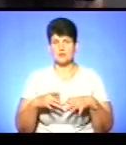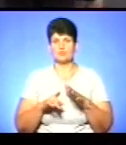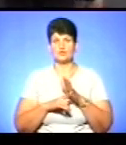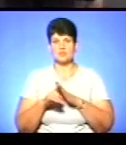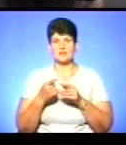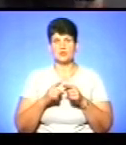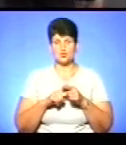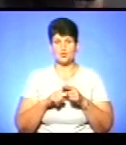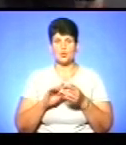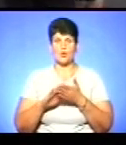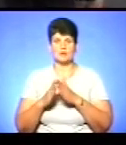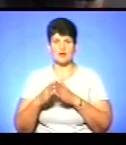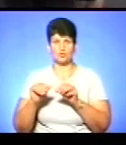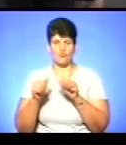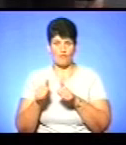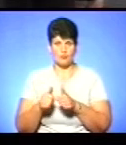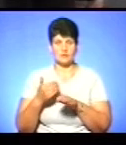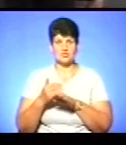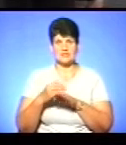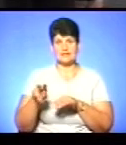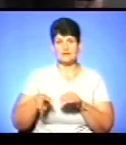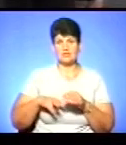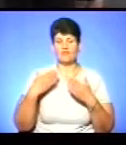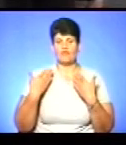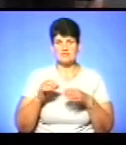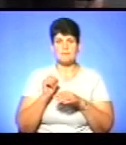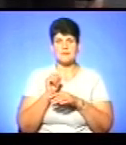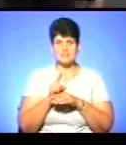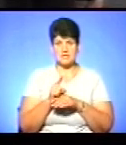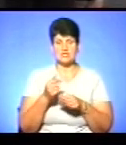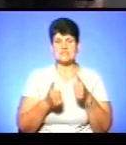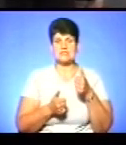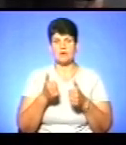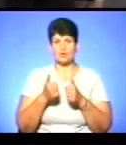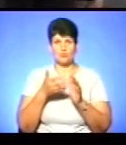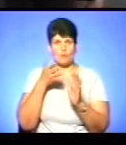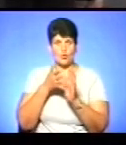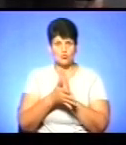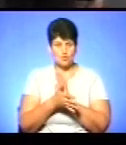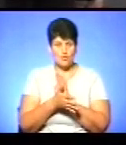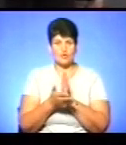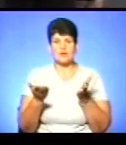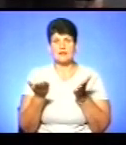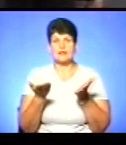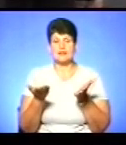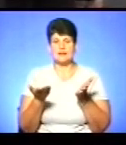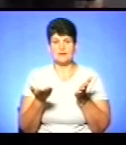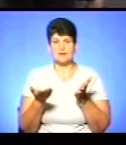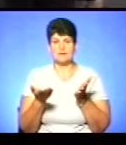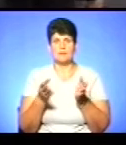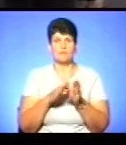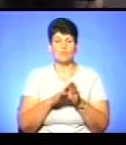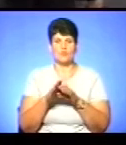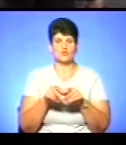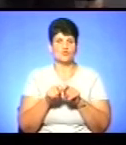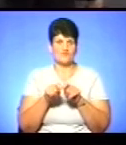контрактну форму, частина директорів вже призначена за конкурсом, прозорим, який абсолютно